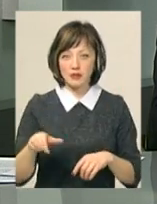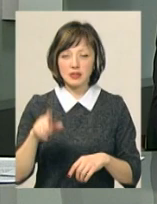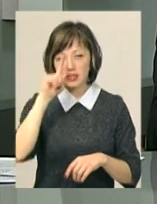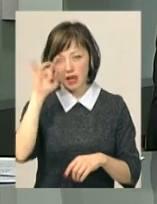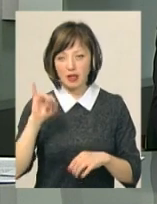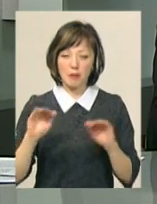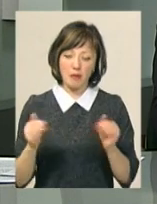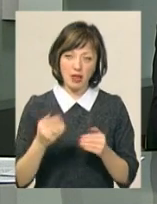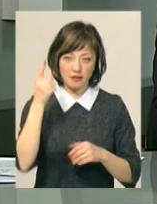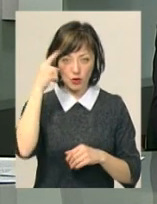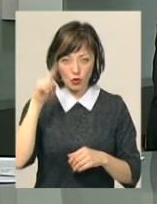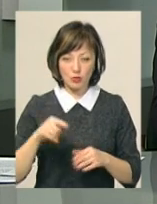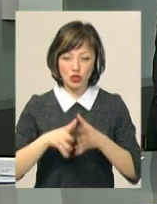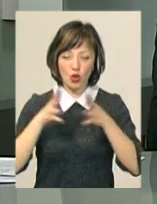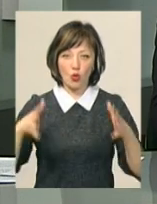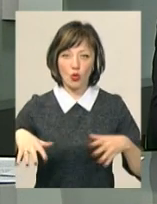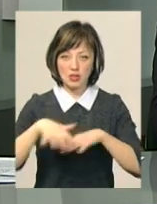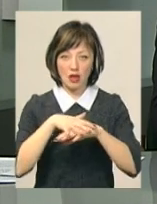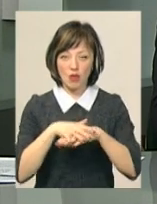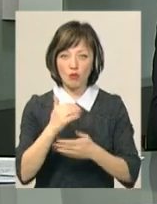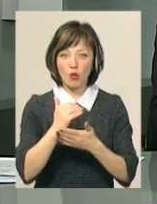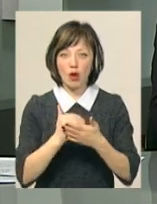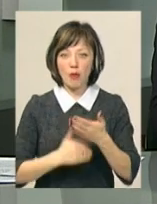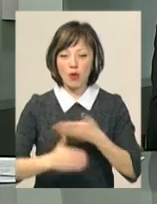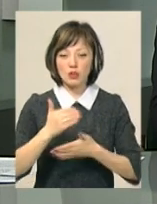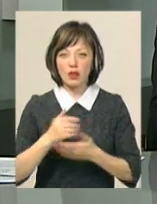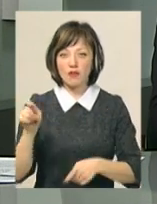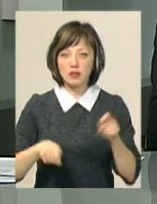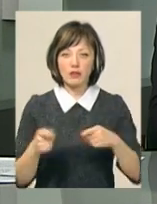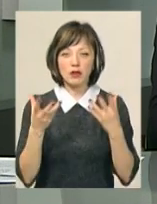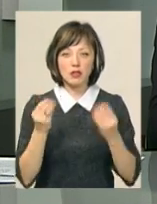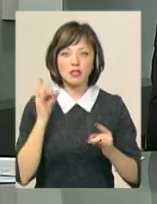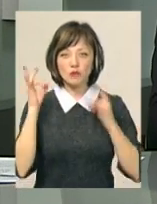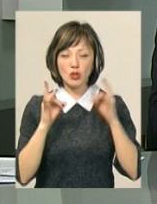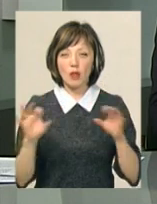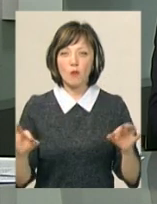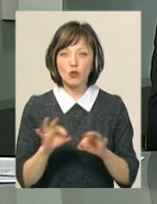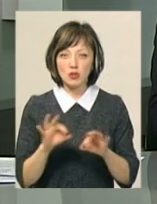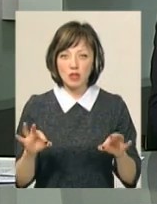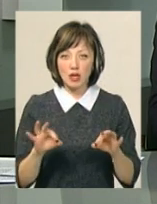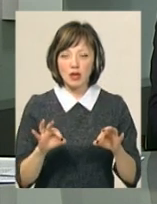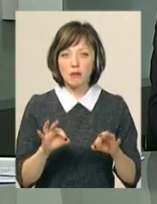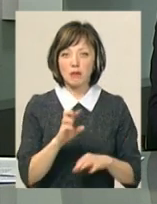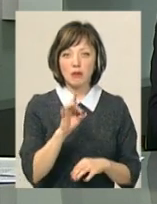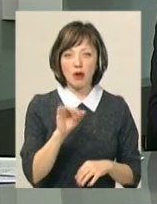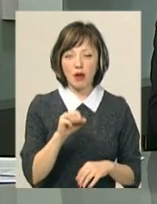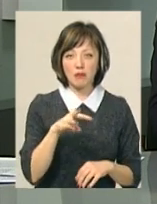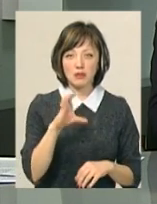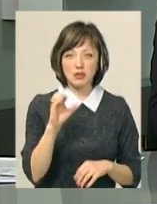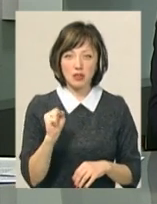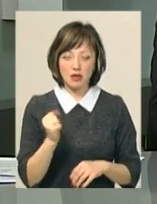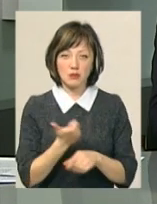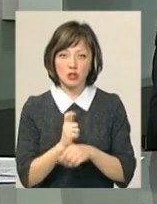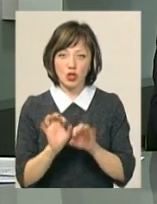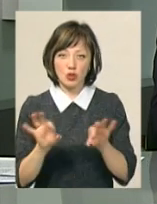знаних і менш відомих для широкого загалу. У програмі останнього фестивального дня звучала музика Йоганнеса Брамса і Лесі Дичко.